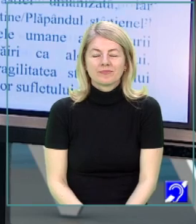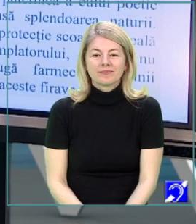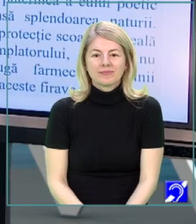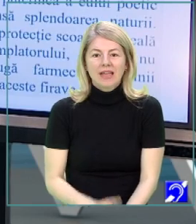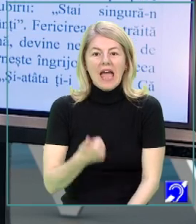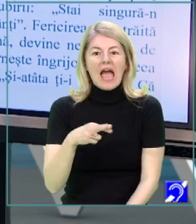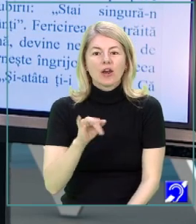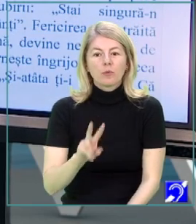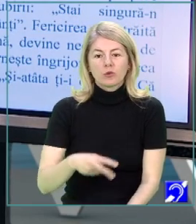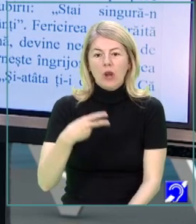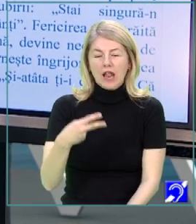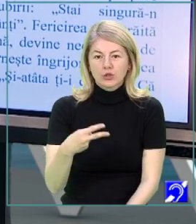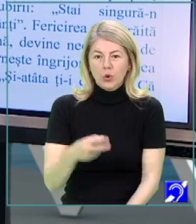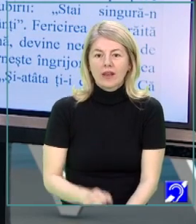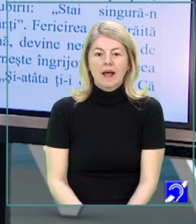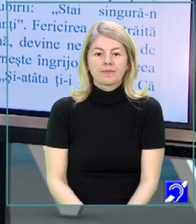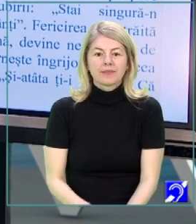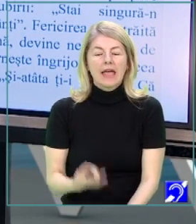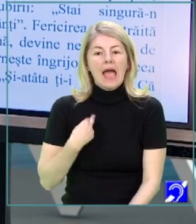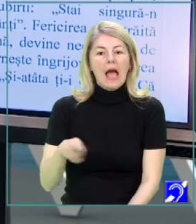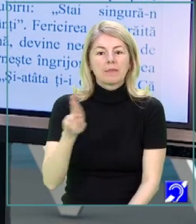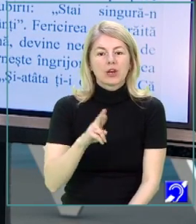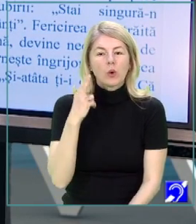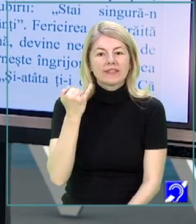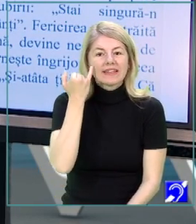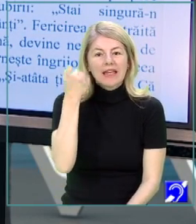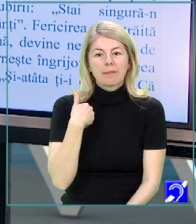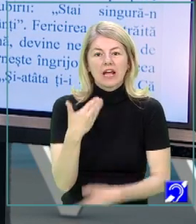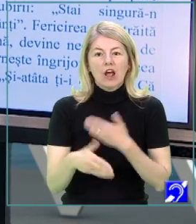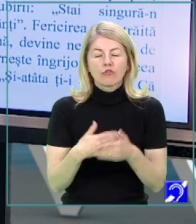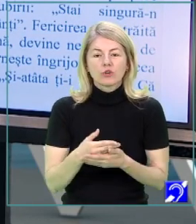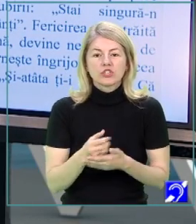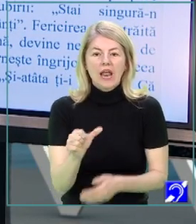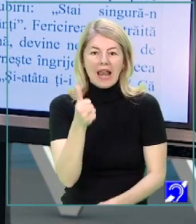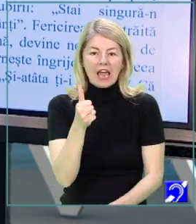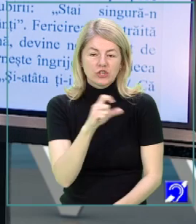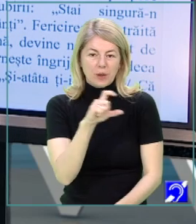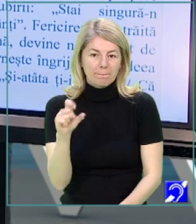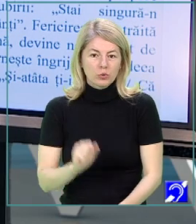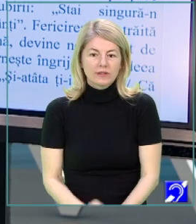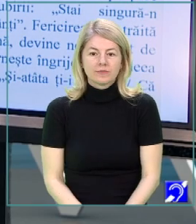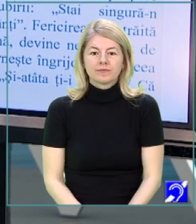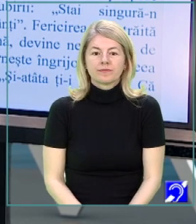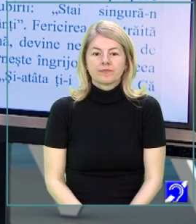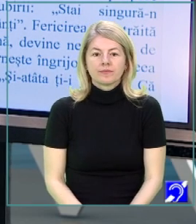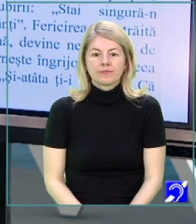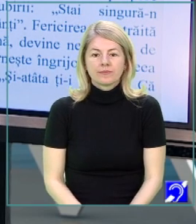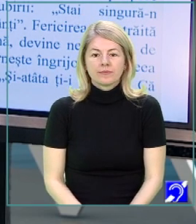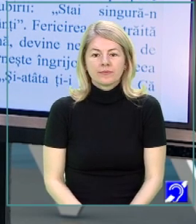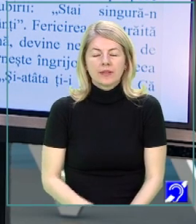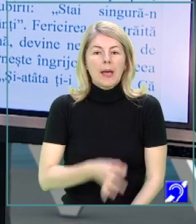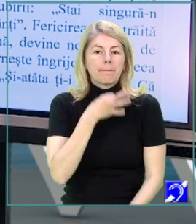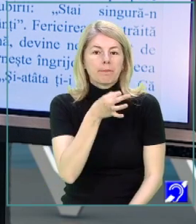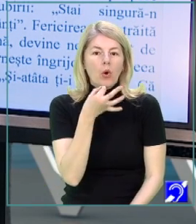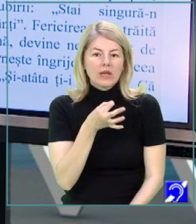la argumentul al doilea, am reluat ideea pe care am folosit-o în introducere, conform căreia